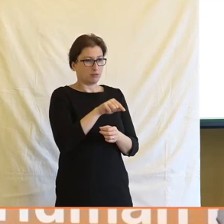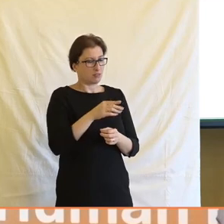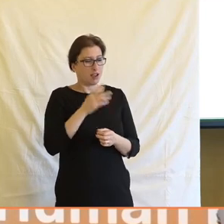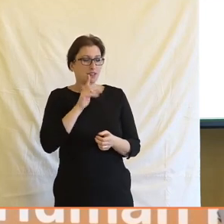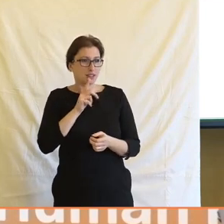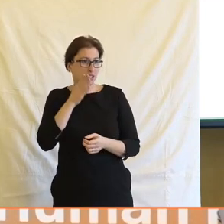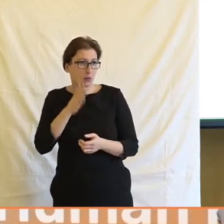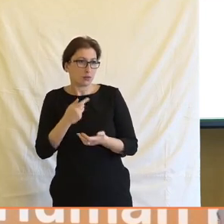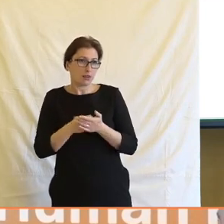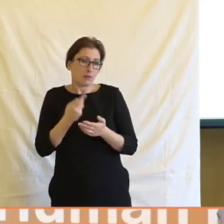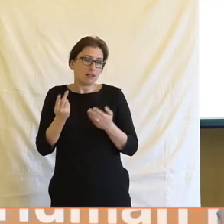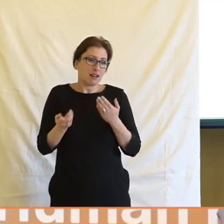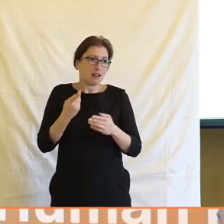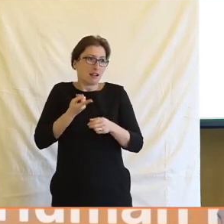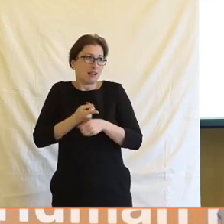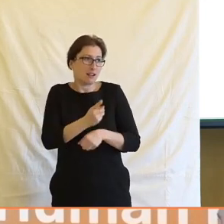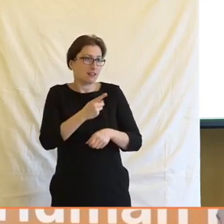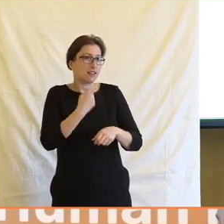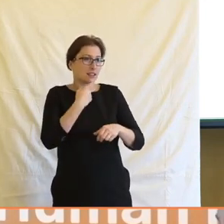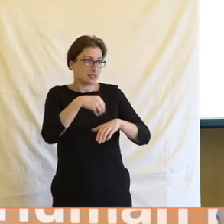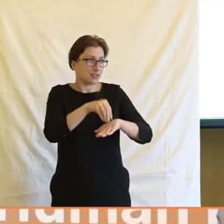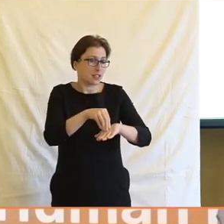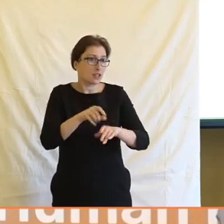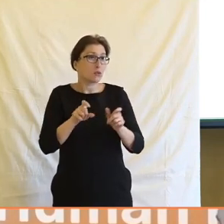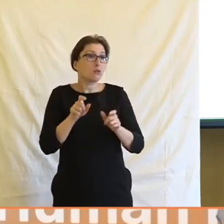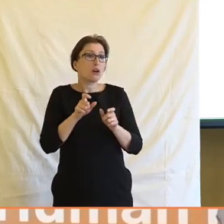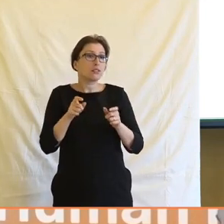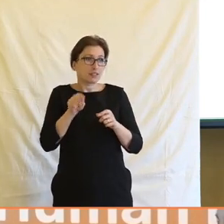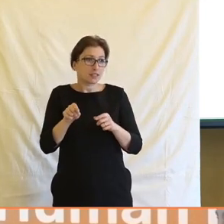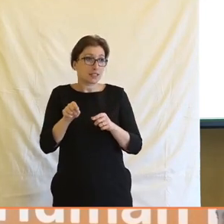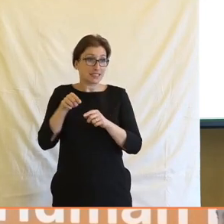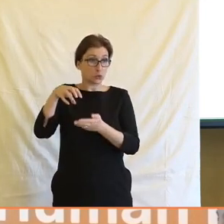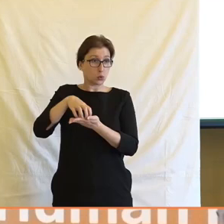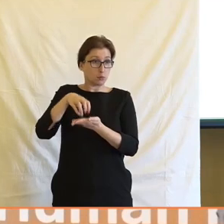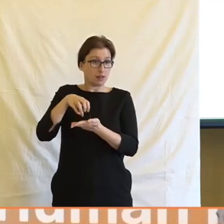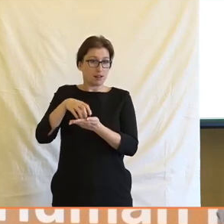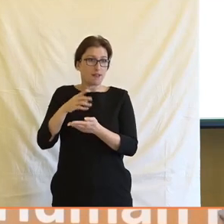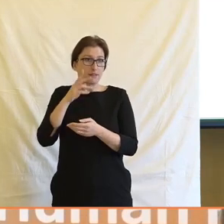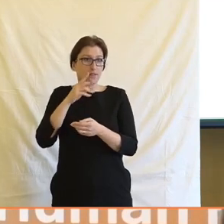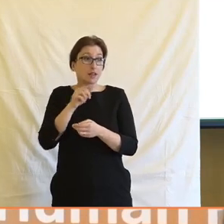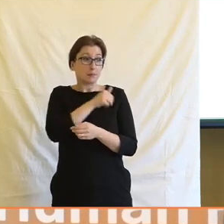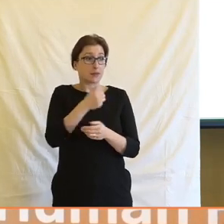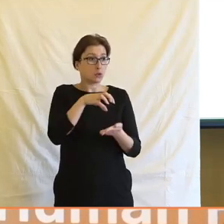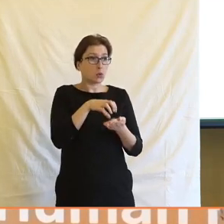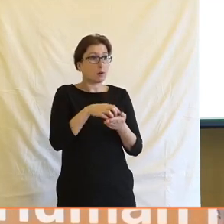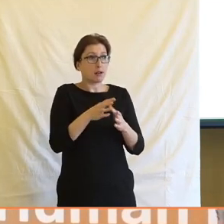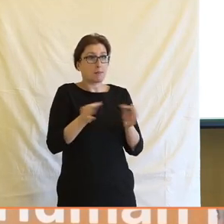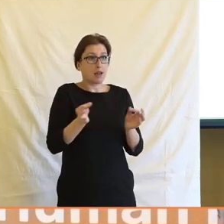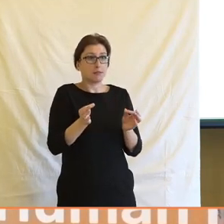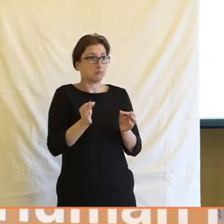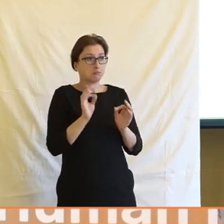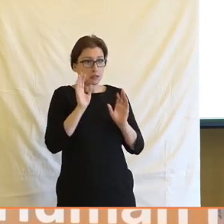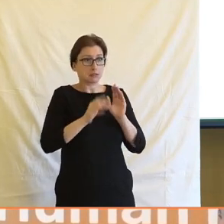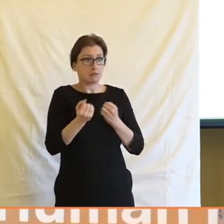Je to jenom takové drobné rýpnutí, právě proto, že se domnívám, že tato je mnohem zácnější. Nechci říct, že ta první, jako bez ní toho nemůže